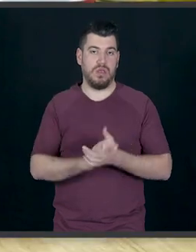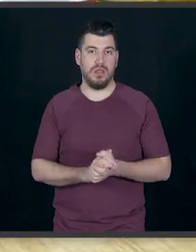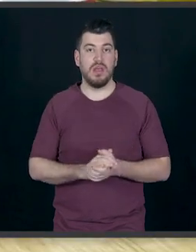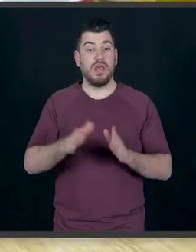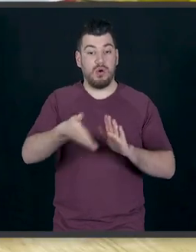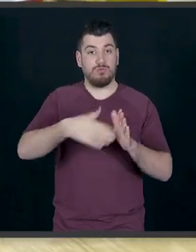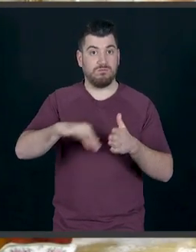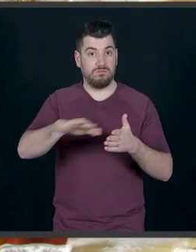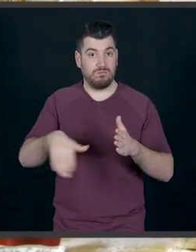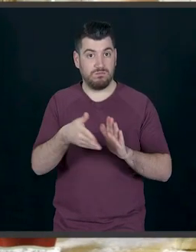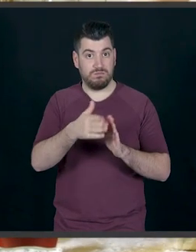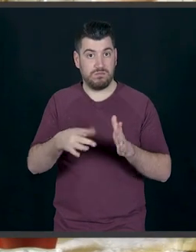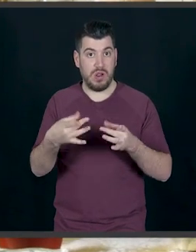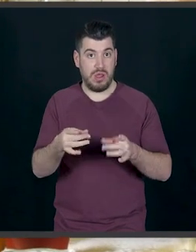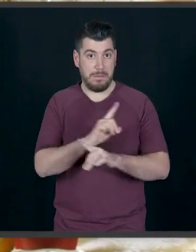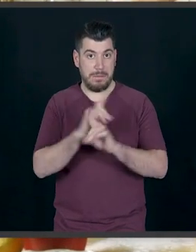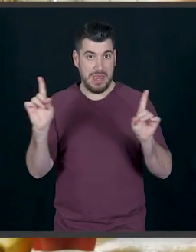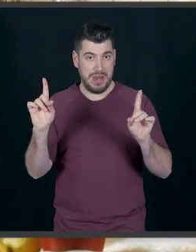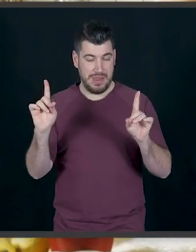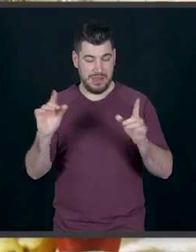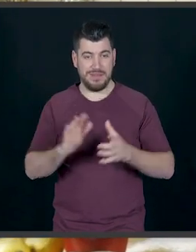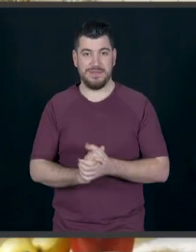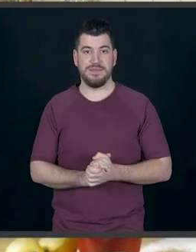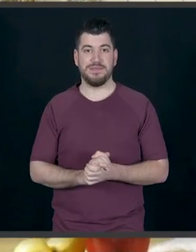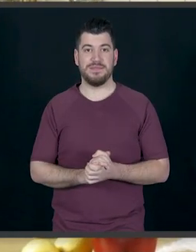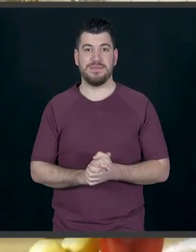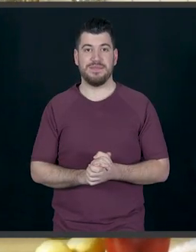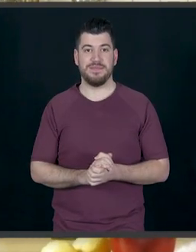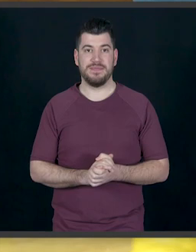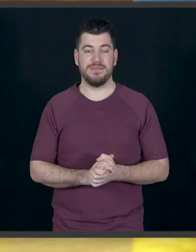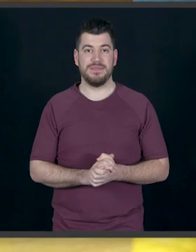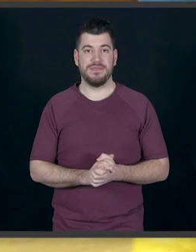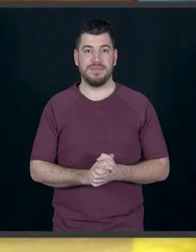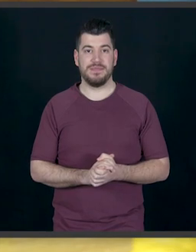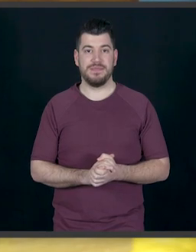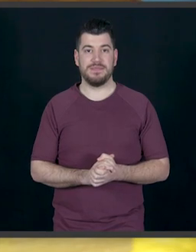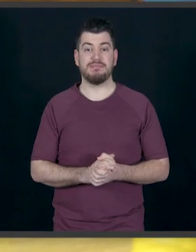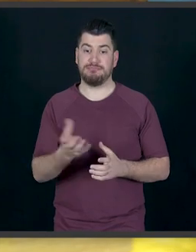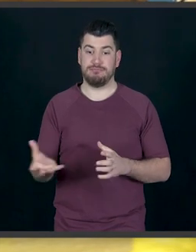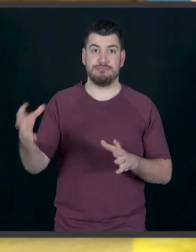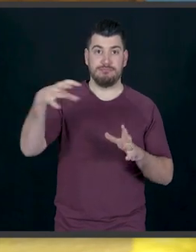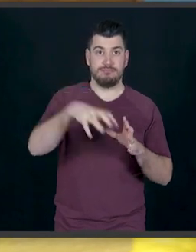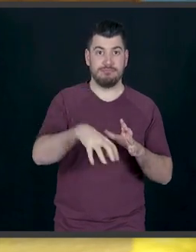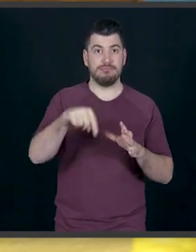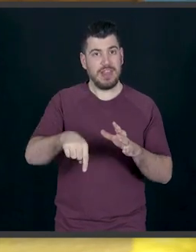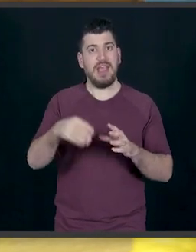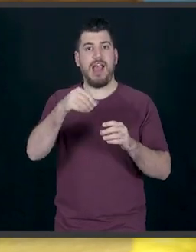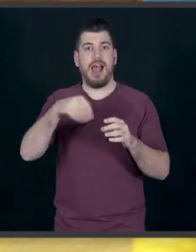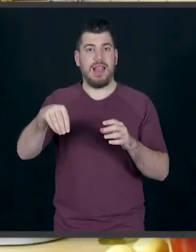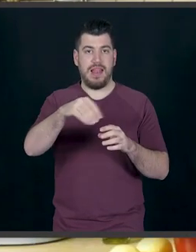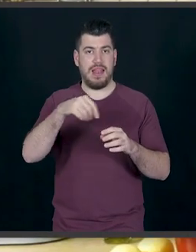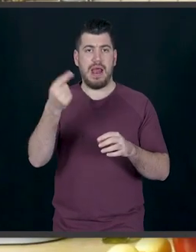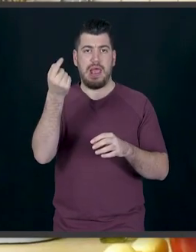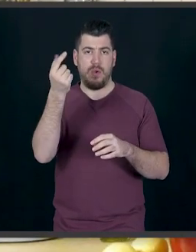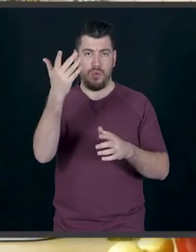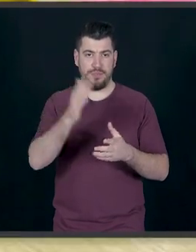καλά το μπολ μου για να μην κολλήσει το ζυμάρι. Θα βάλω μέσα στο ζυμαράκι μου λίγο λευράκι από πάνω,